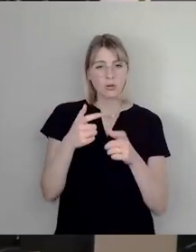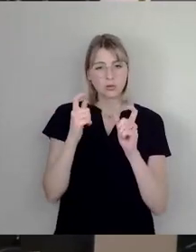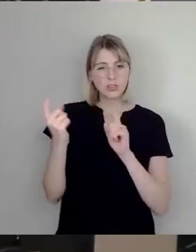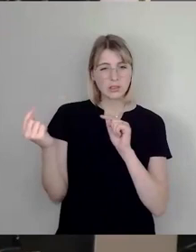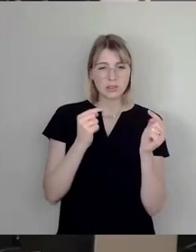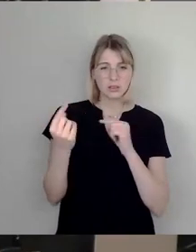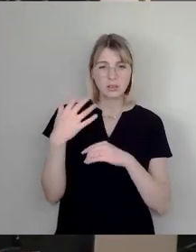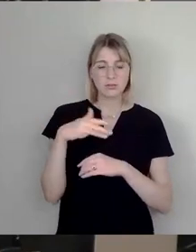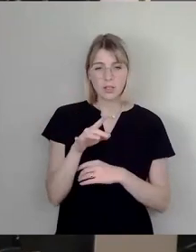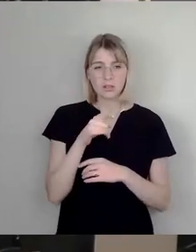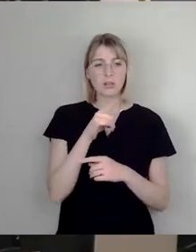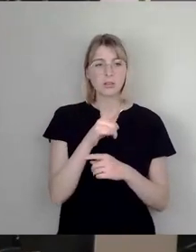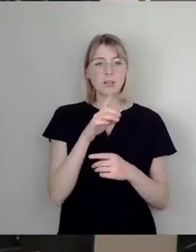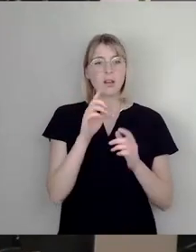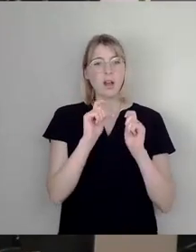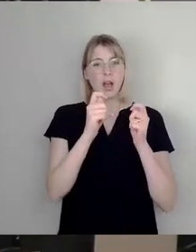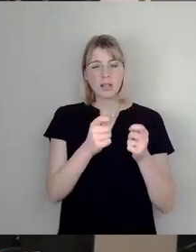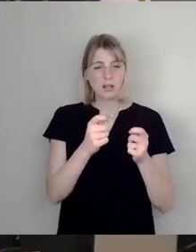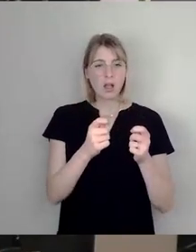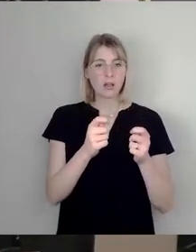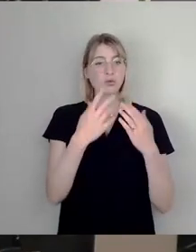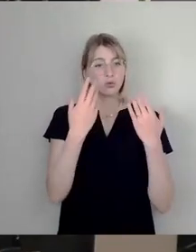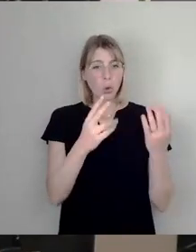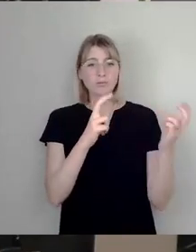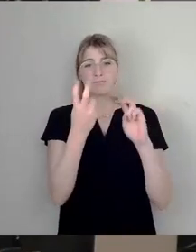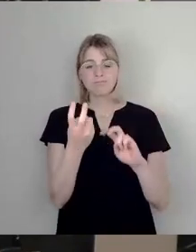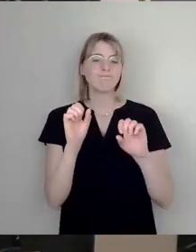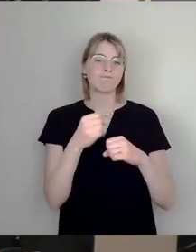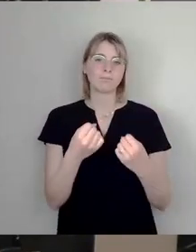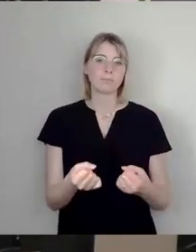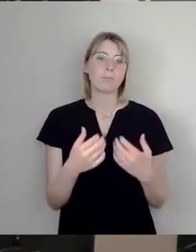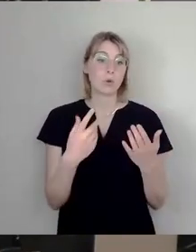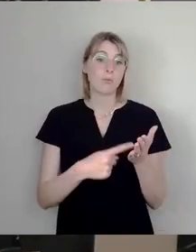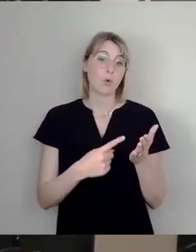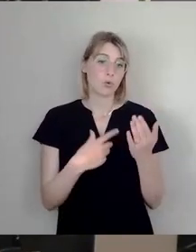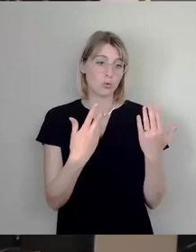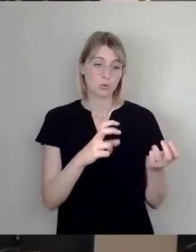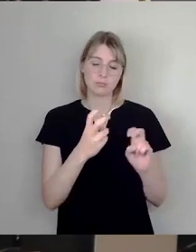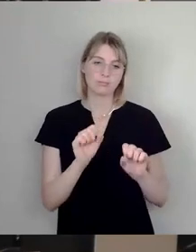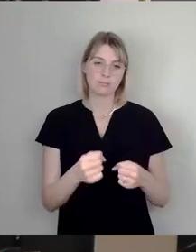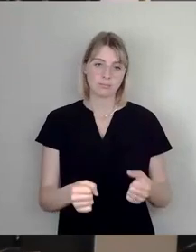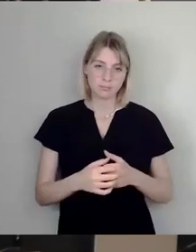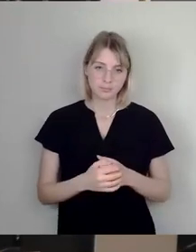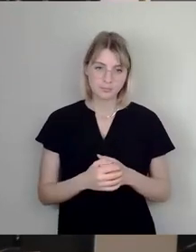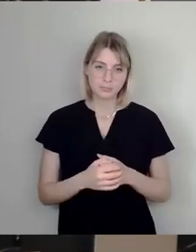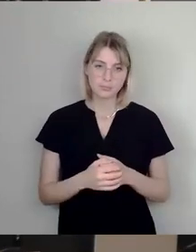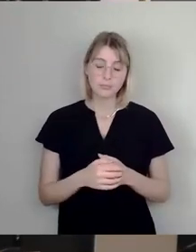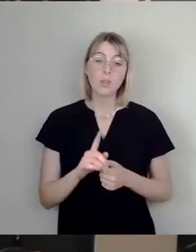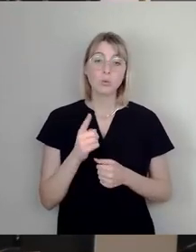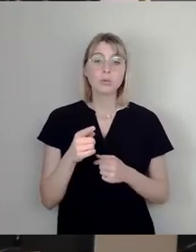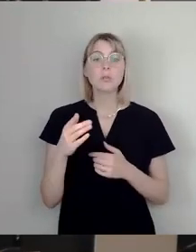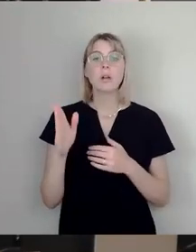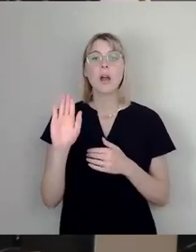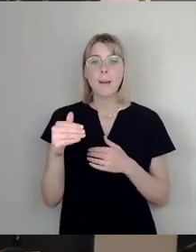dass der Antrag nicht realisierbar ist in der Forderung und dass die Abmietung sowieso